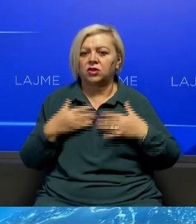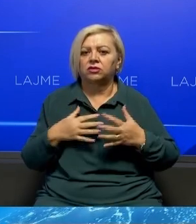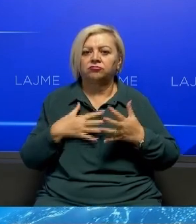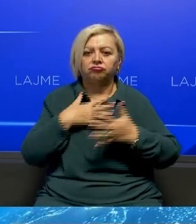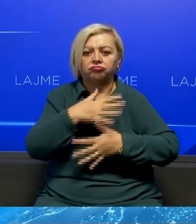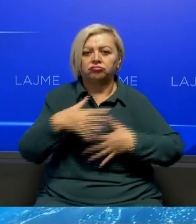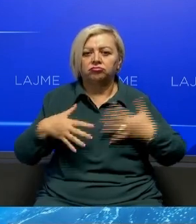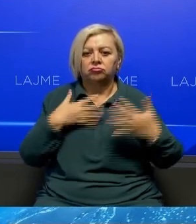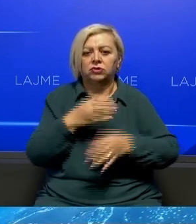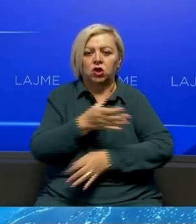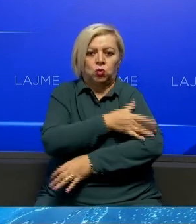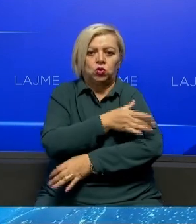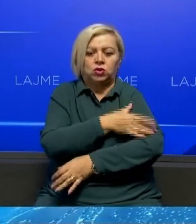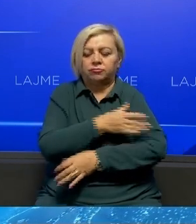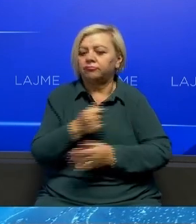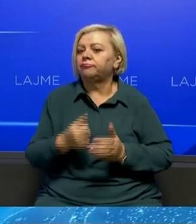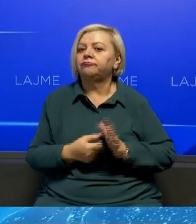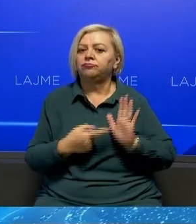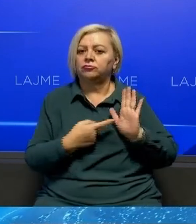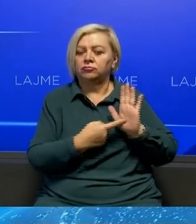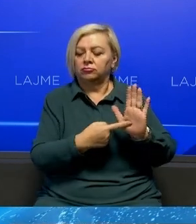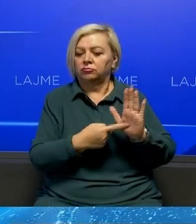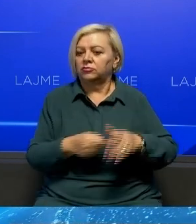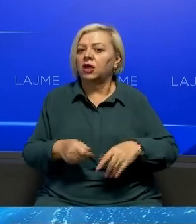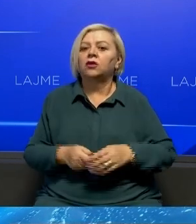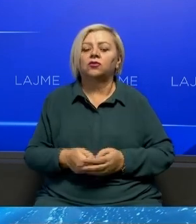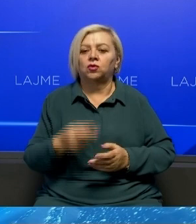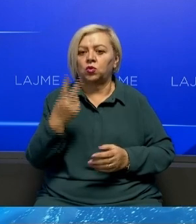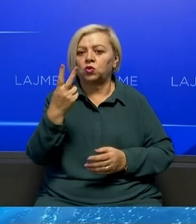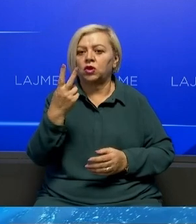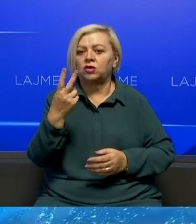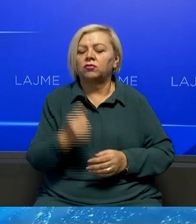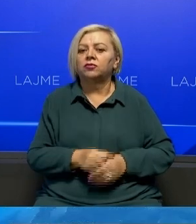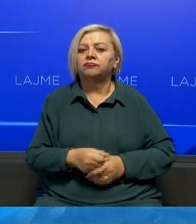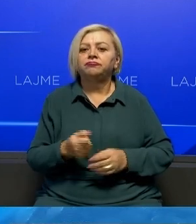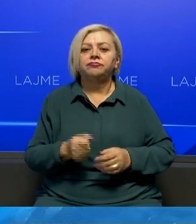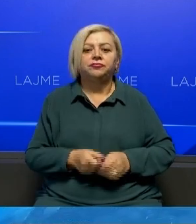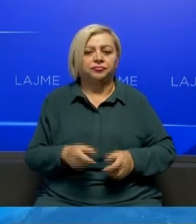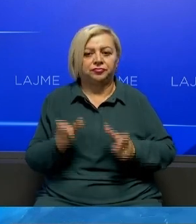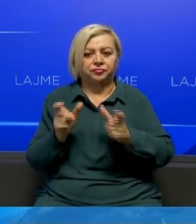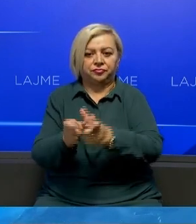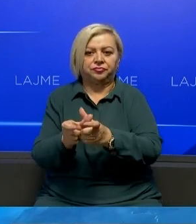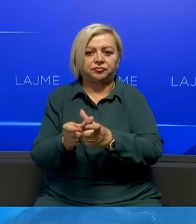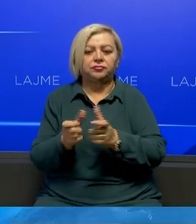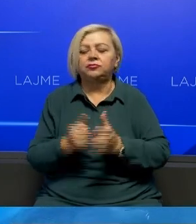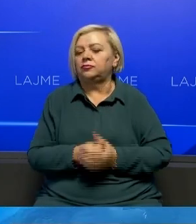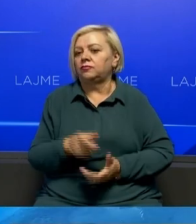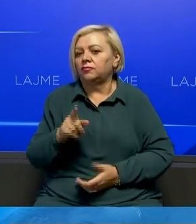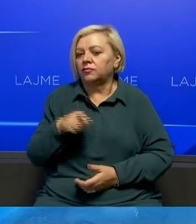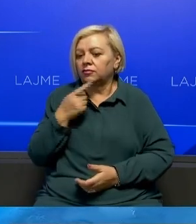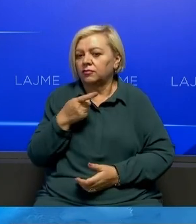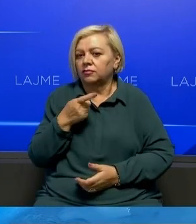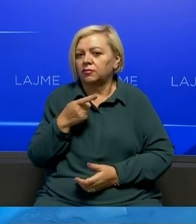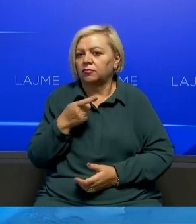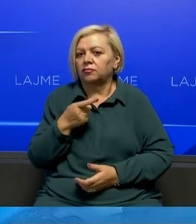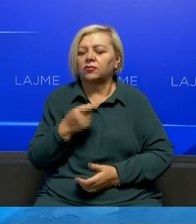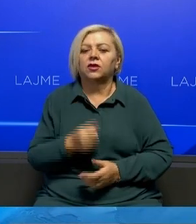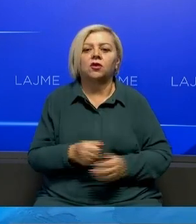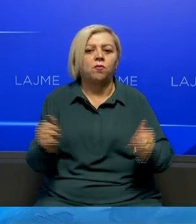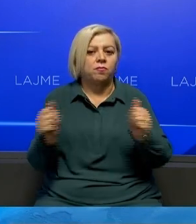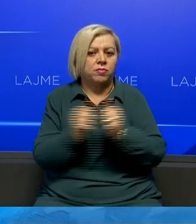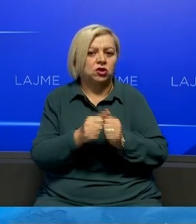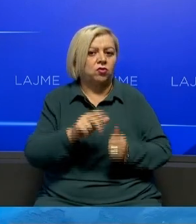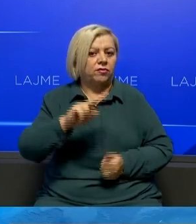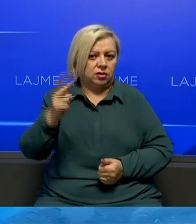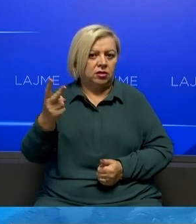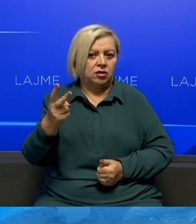uqqës Dëshmitari thësë është ndaluar nga dy persona që janë prezentuar si pjestar të uqqës të cileve pas taj u janë bashkuar dhe